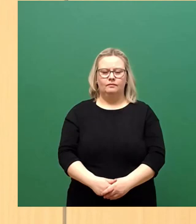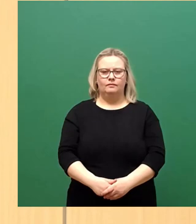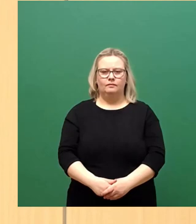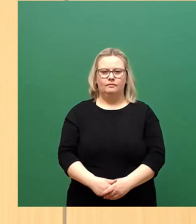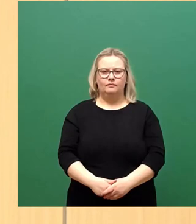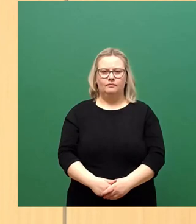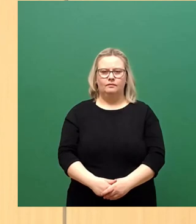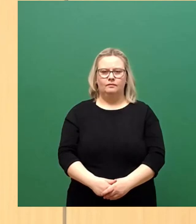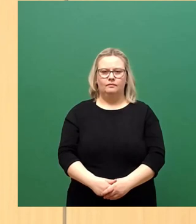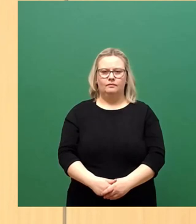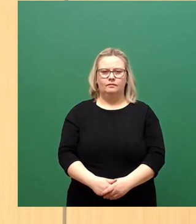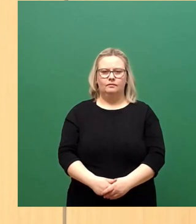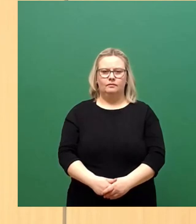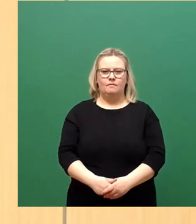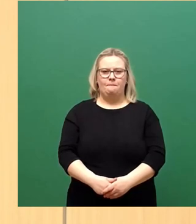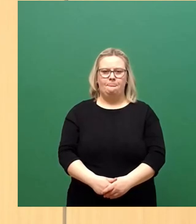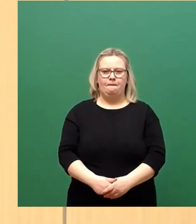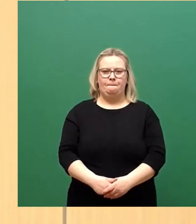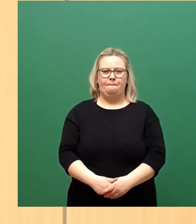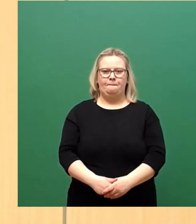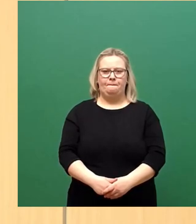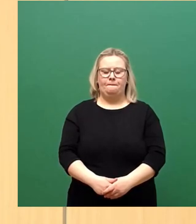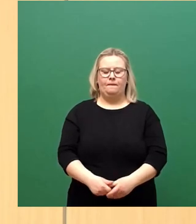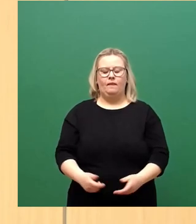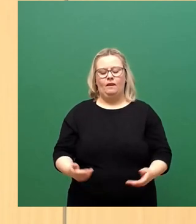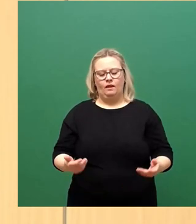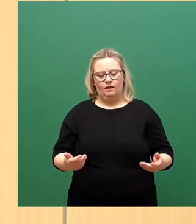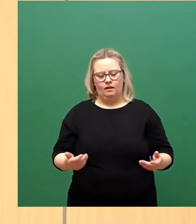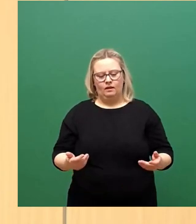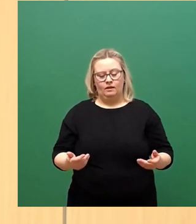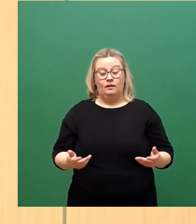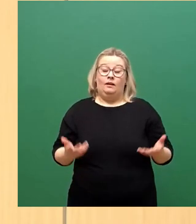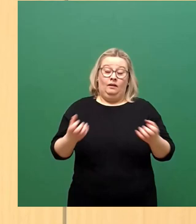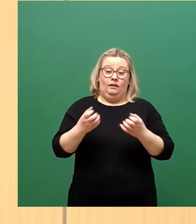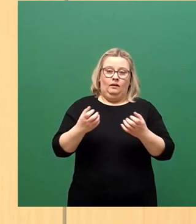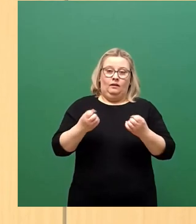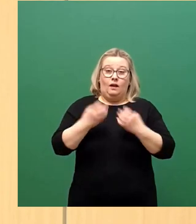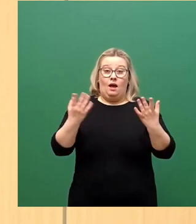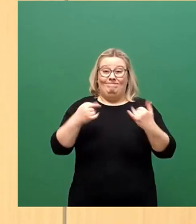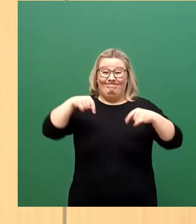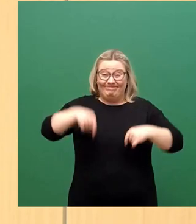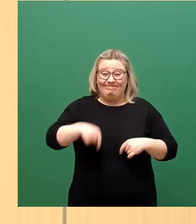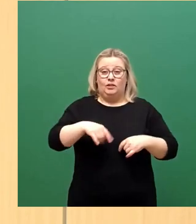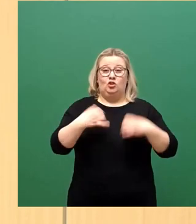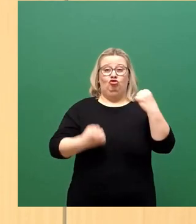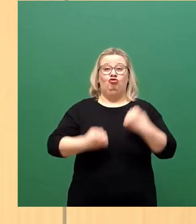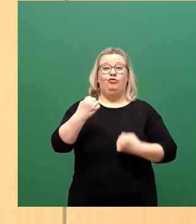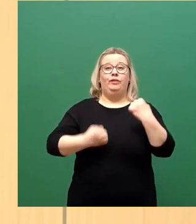Nicht nur, aber gerade in diesen schwierigen Zeiten